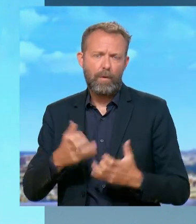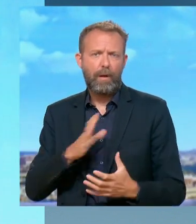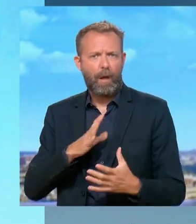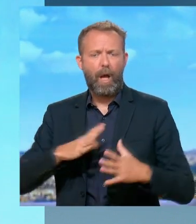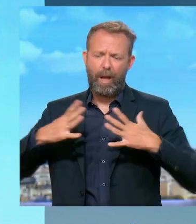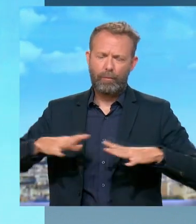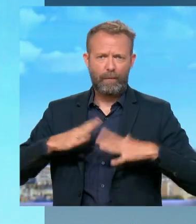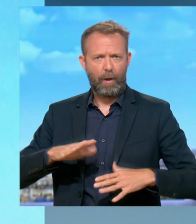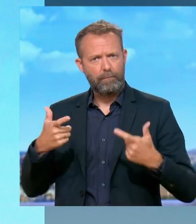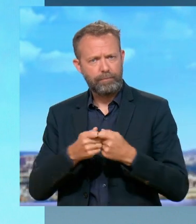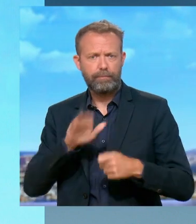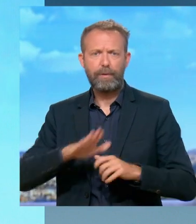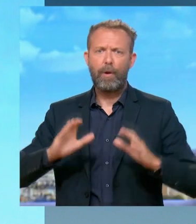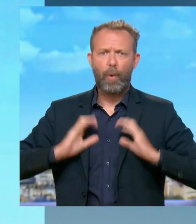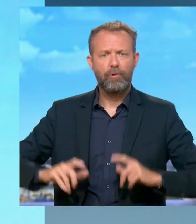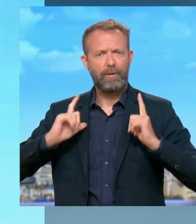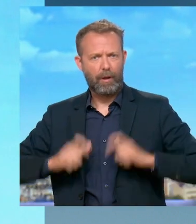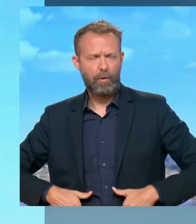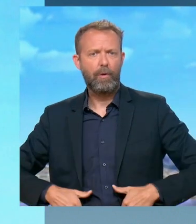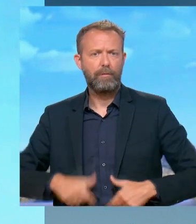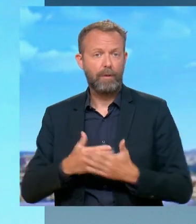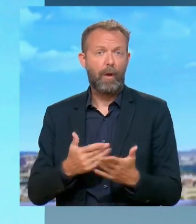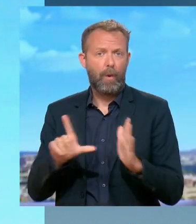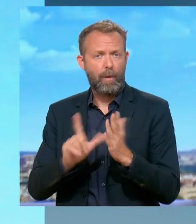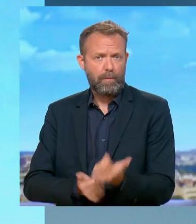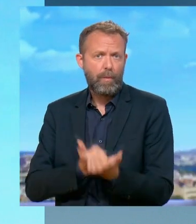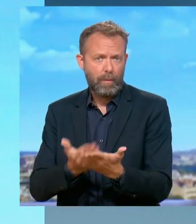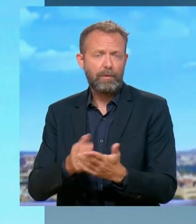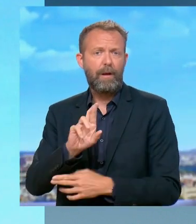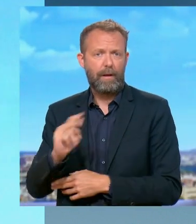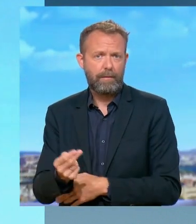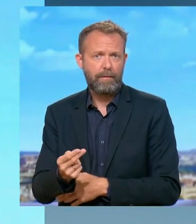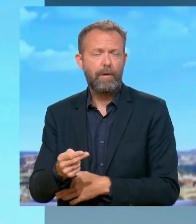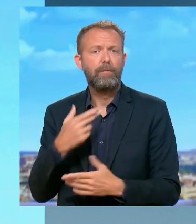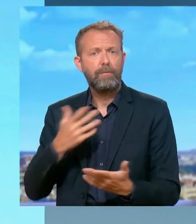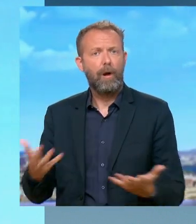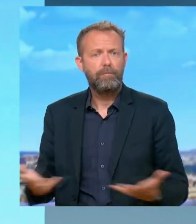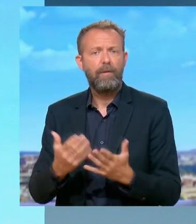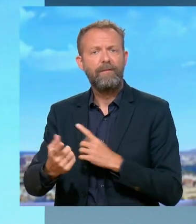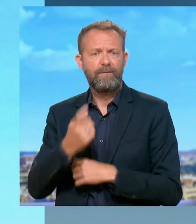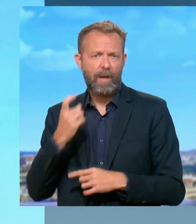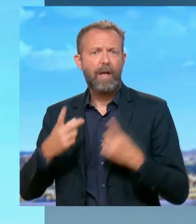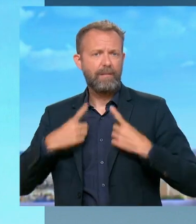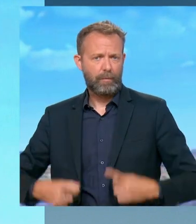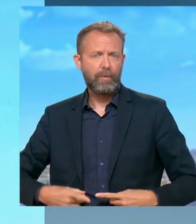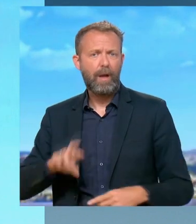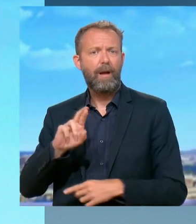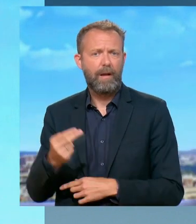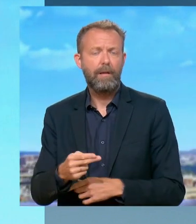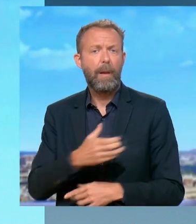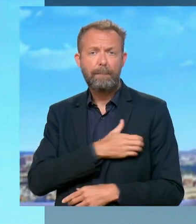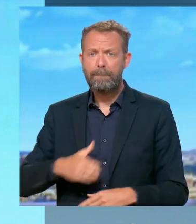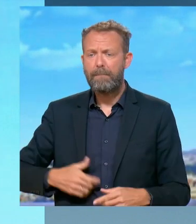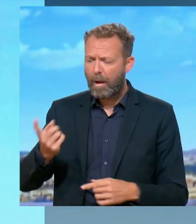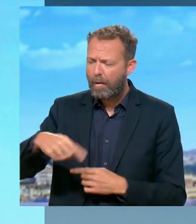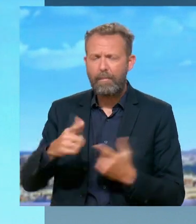uniformes dans les écoles et dans les collèges. C'est une proposition de loi du Rassemblement national portée par le député du Loir-et-Cher, Roger Chudot. Les maires sont